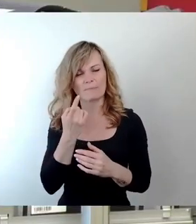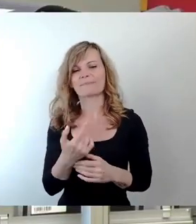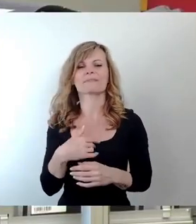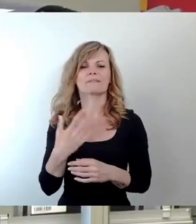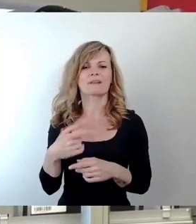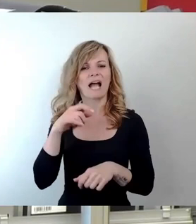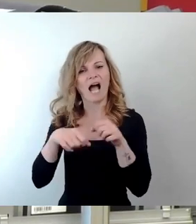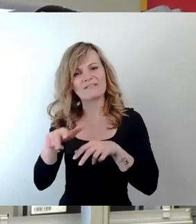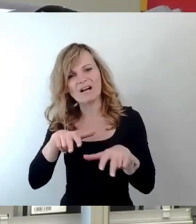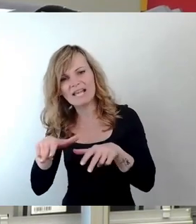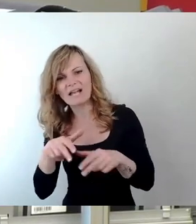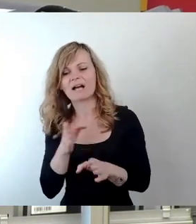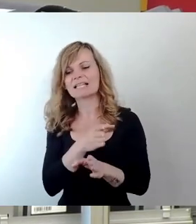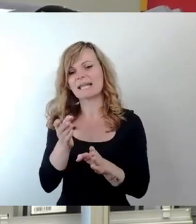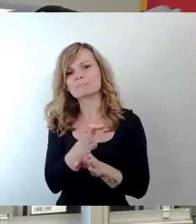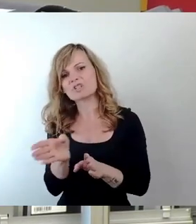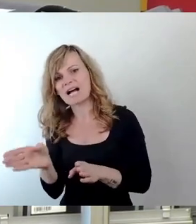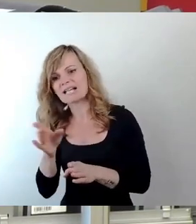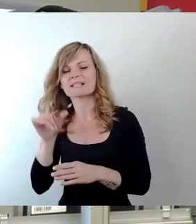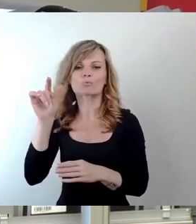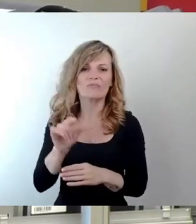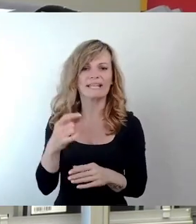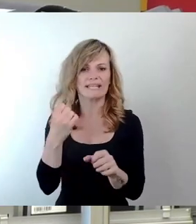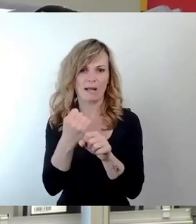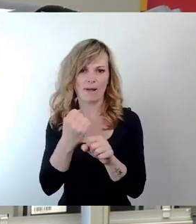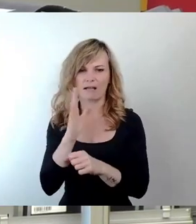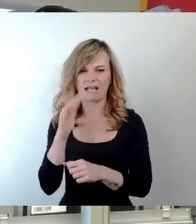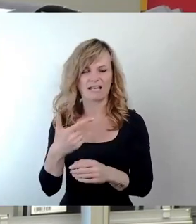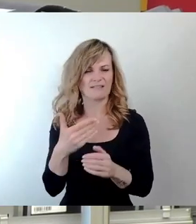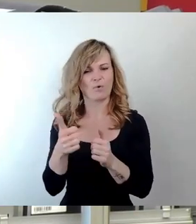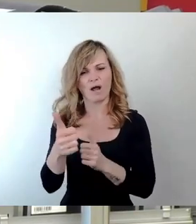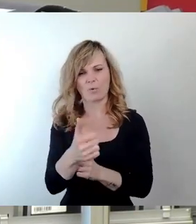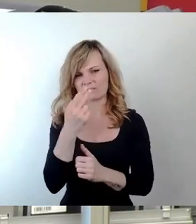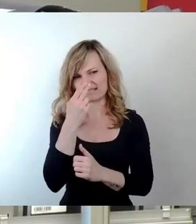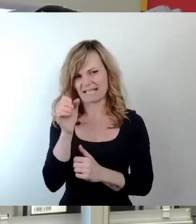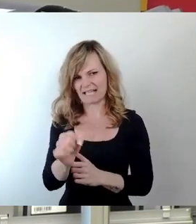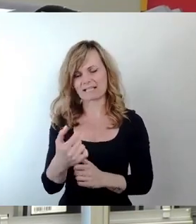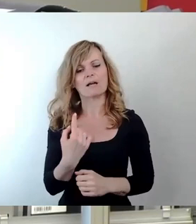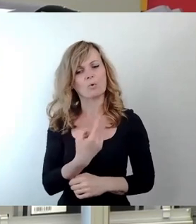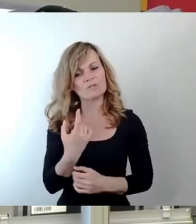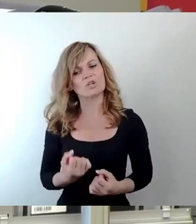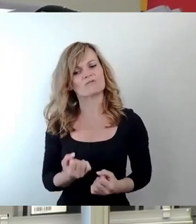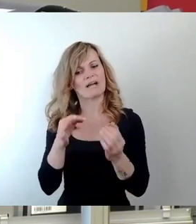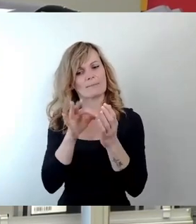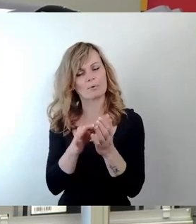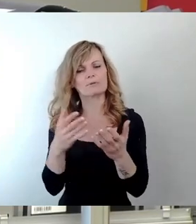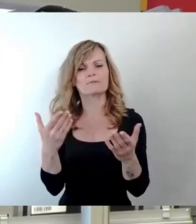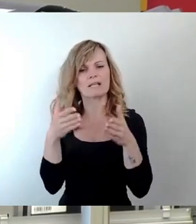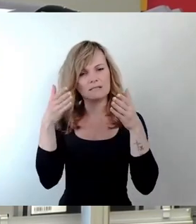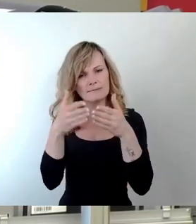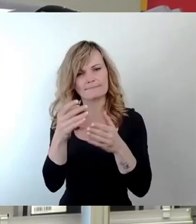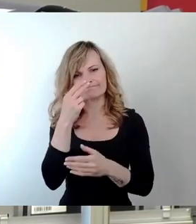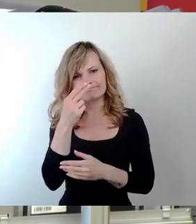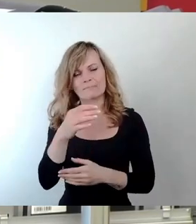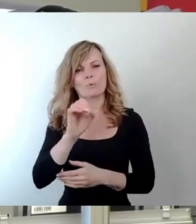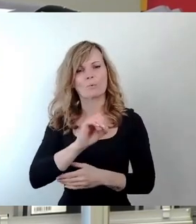nachvollziehbar, was Sie hier so vortragen. Ich möchte tatsächlich den Schwerpunkt unserer Fraktion mal ein bisschen stärker auf das Thema ÖPNV auch legen,